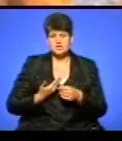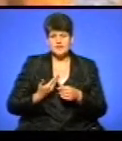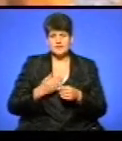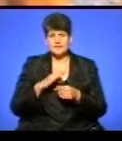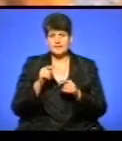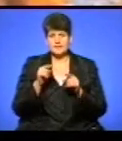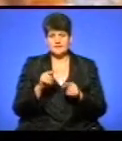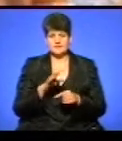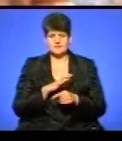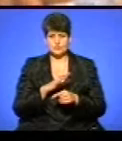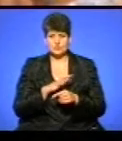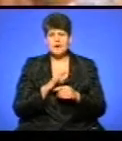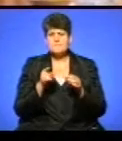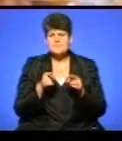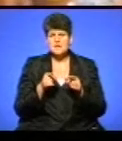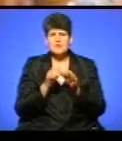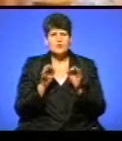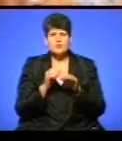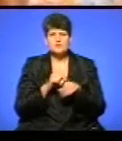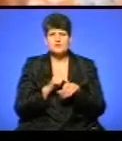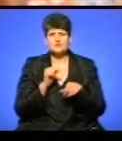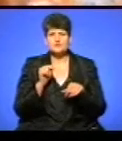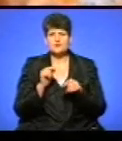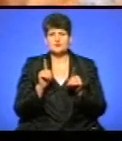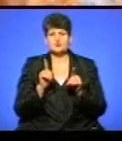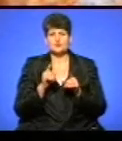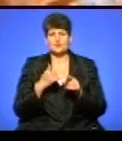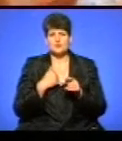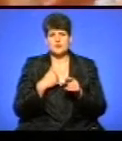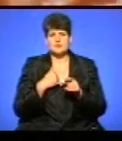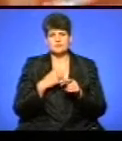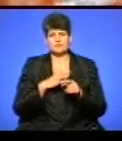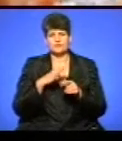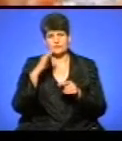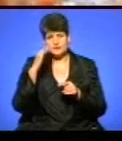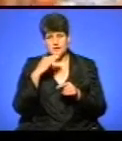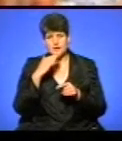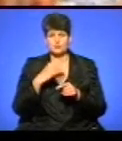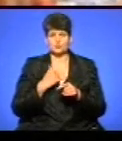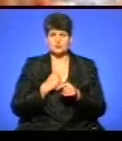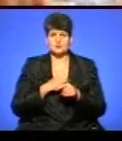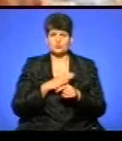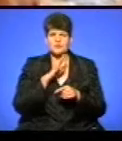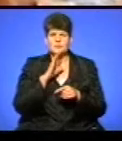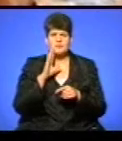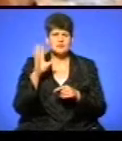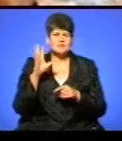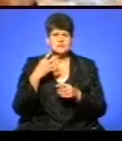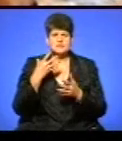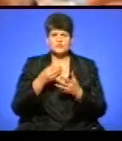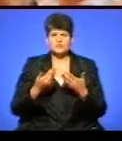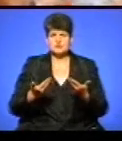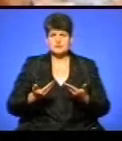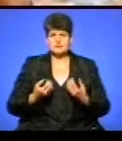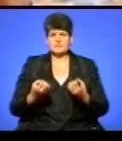так заможно, але ми ніколи не відчували. Тому що в нас був тато, була мама, які нам все своє життя